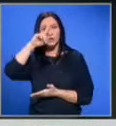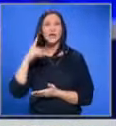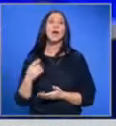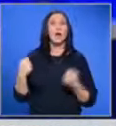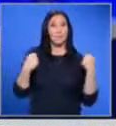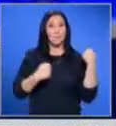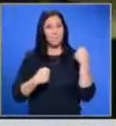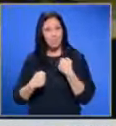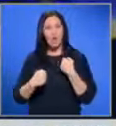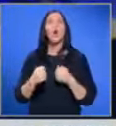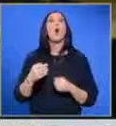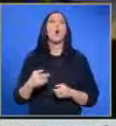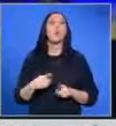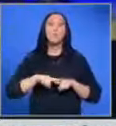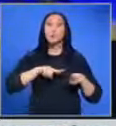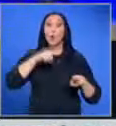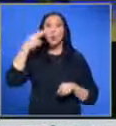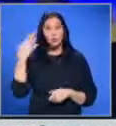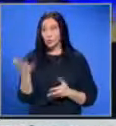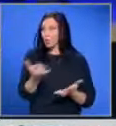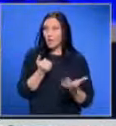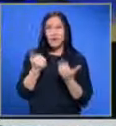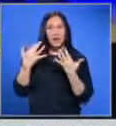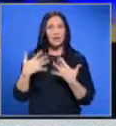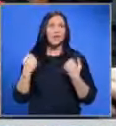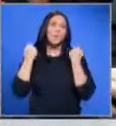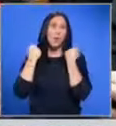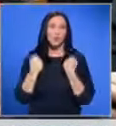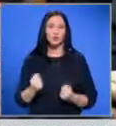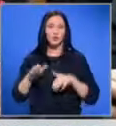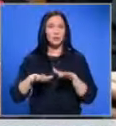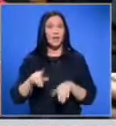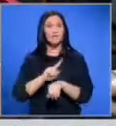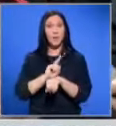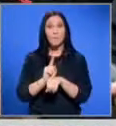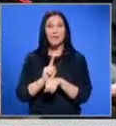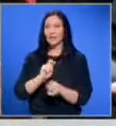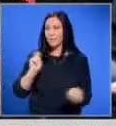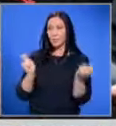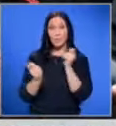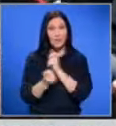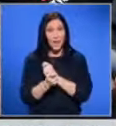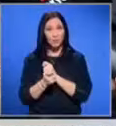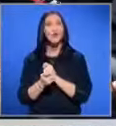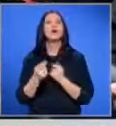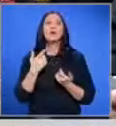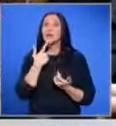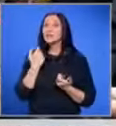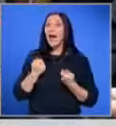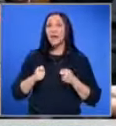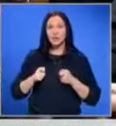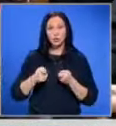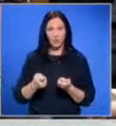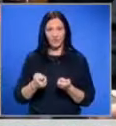нанесен побой. От прокуратурата обаче намерили данни за по-тежко престъпление. Като в момент е преклалифицирано и се води за изнудване.